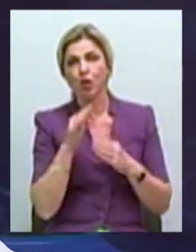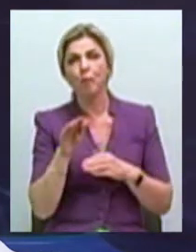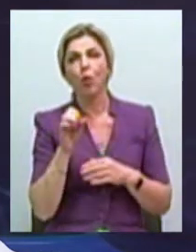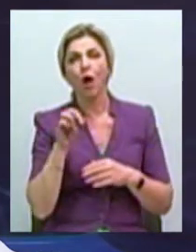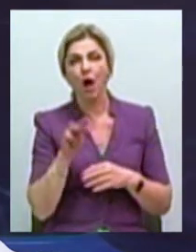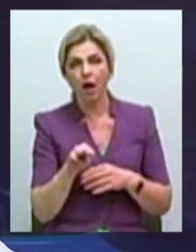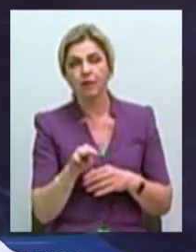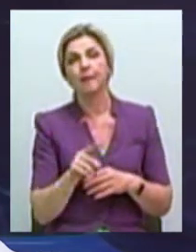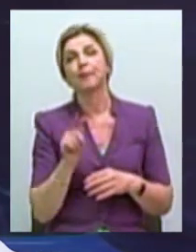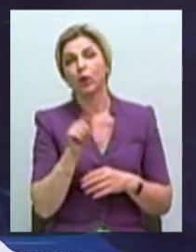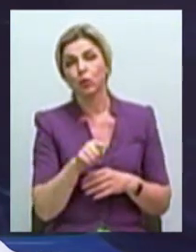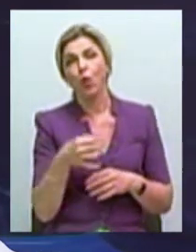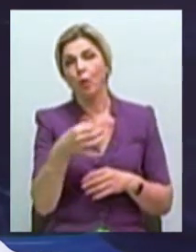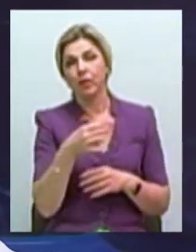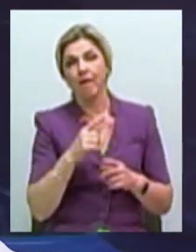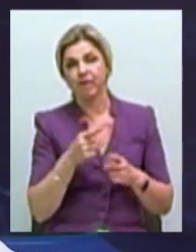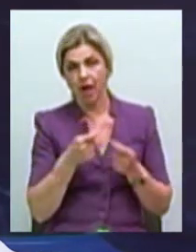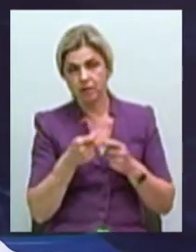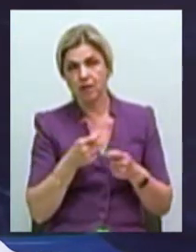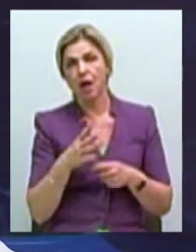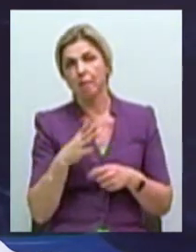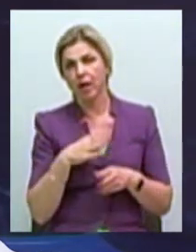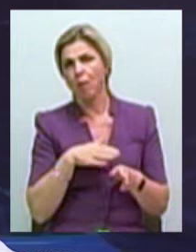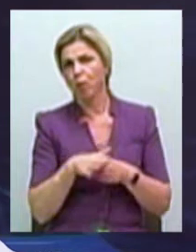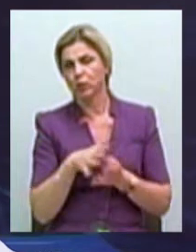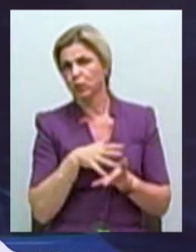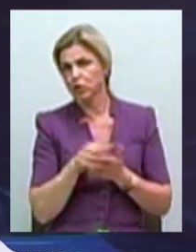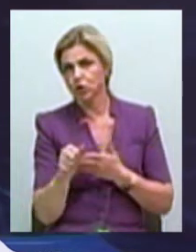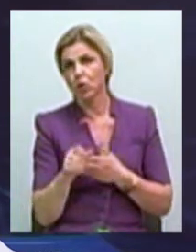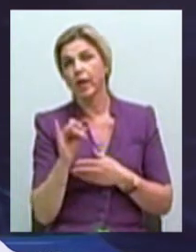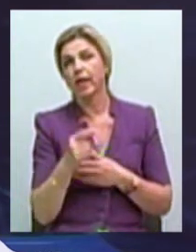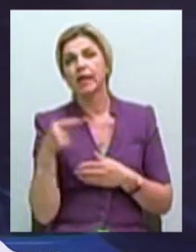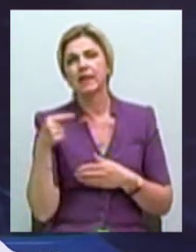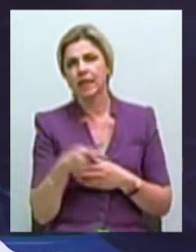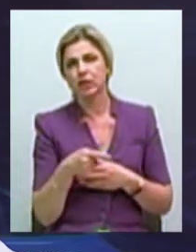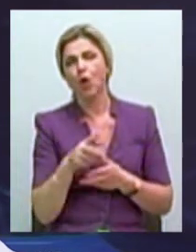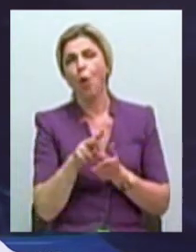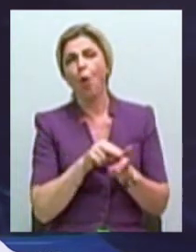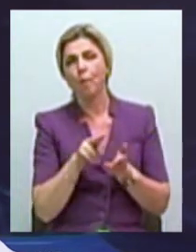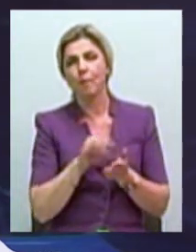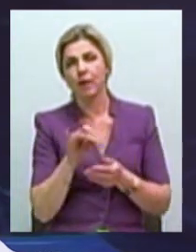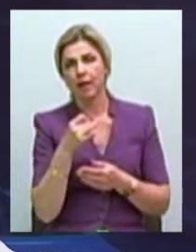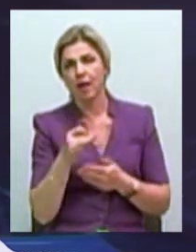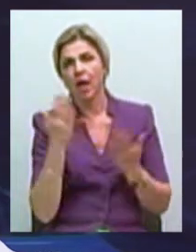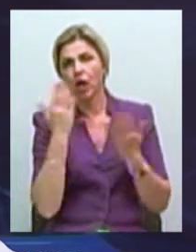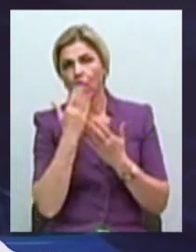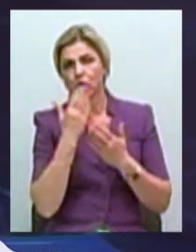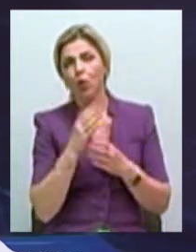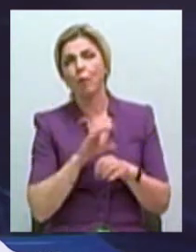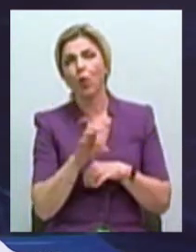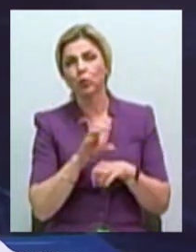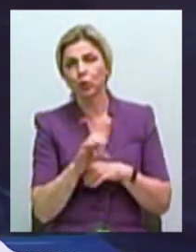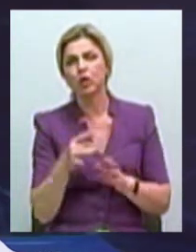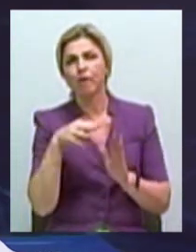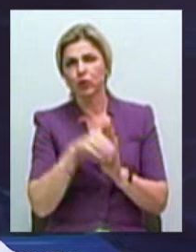вот той же областной властью было полностью уничтожено и тысячи копий кинопродукции, в том